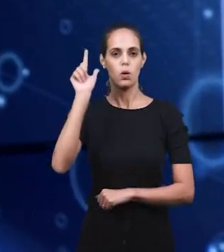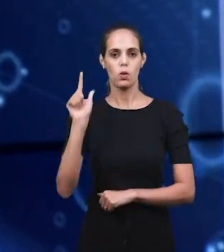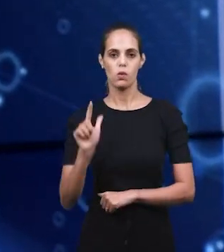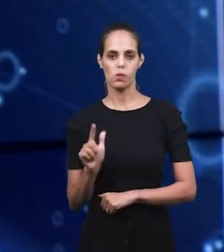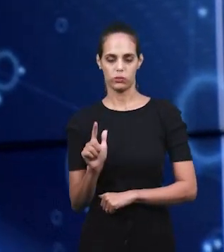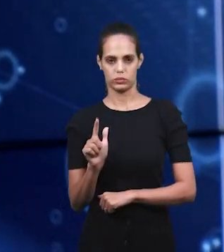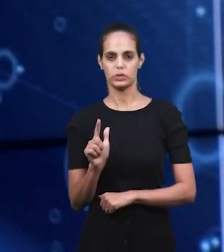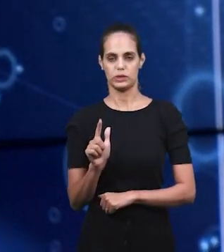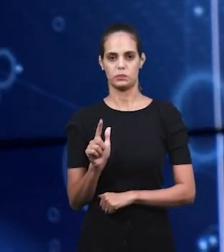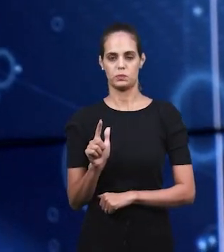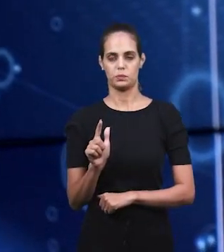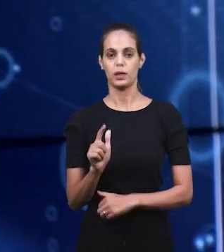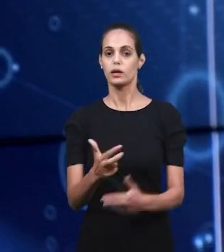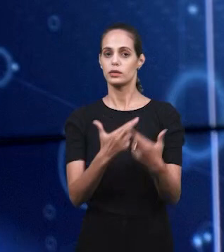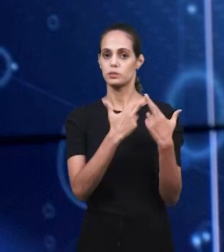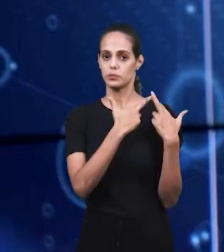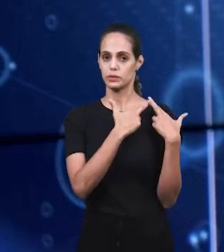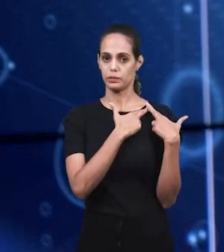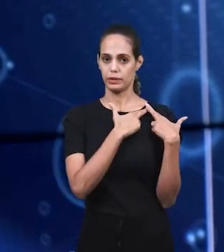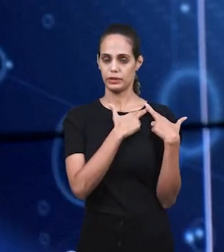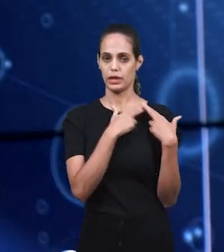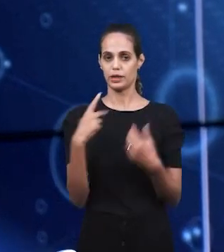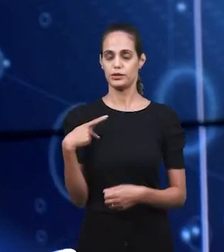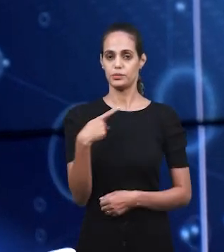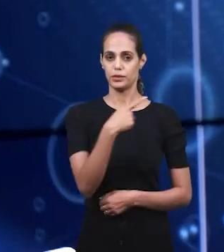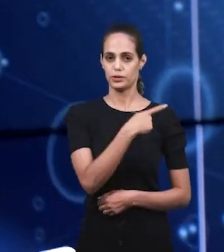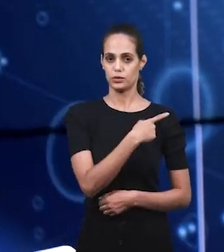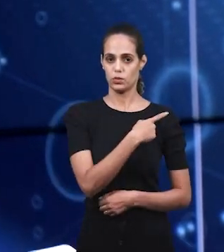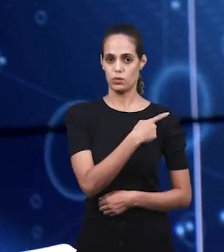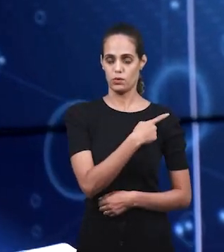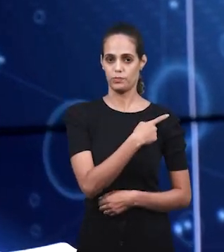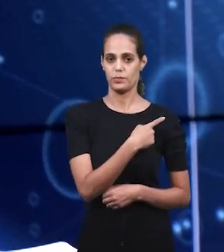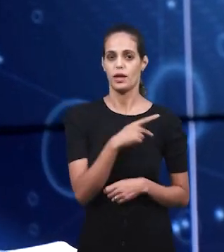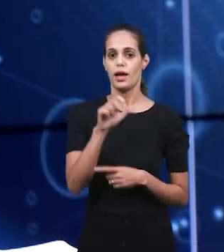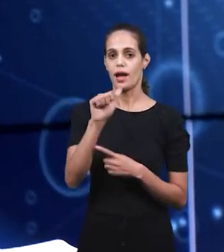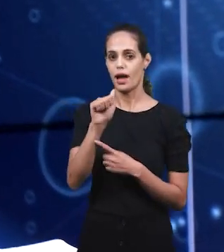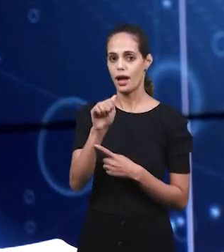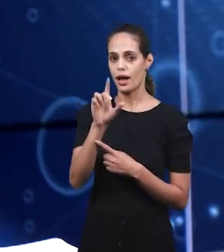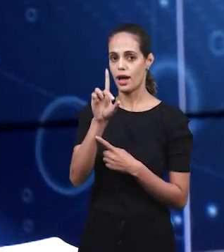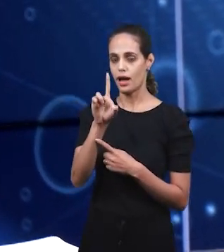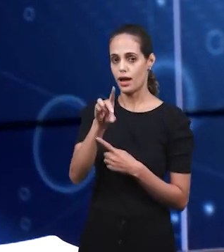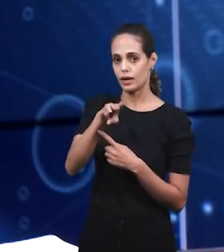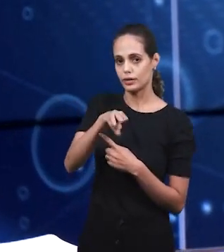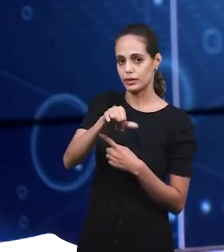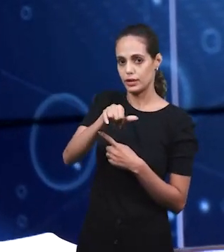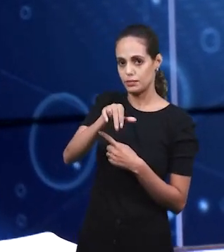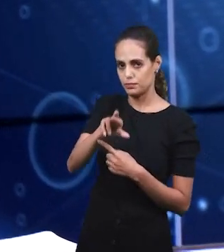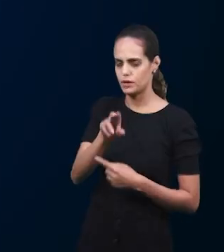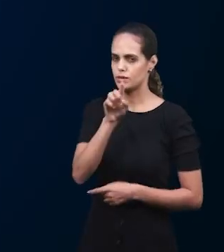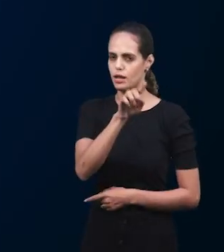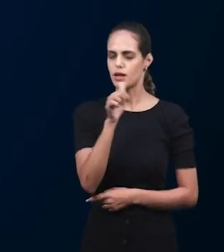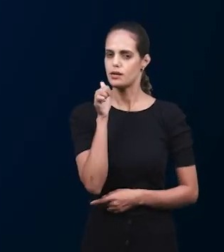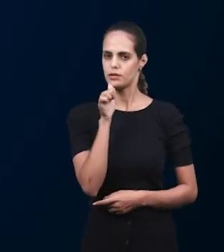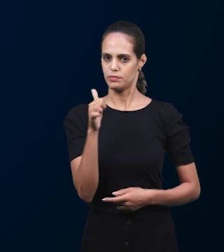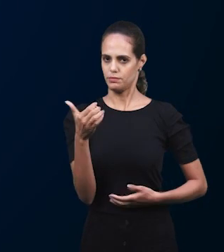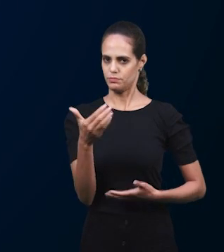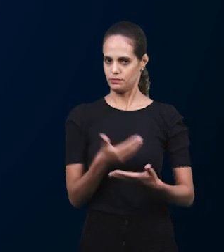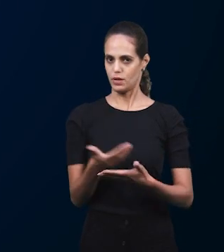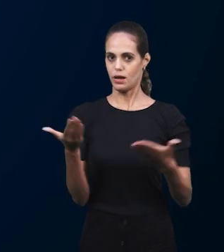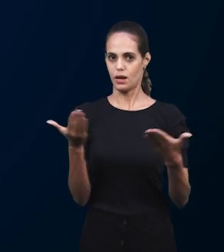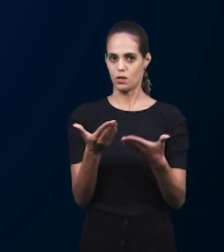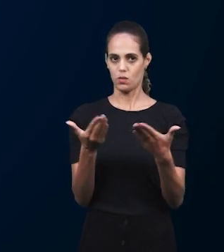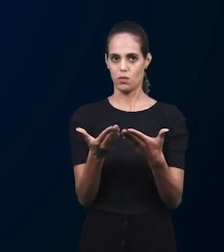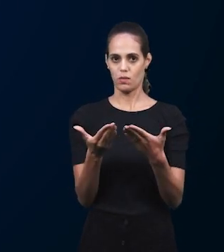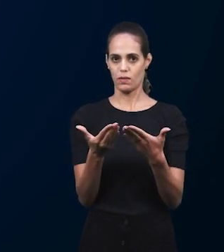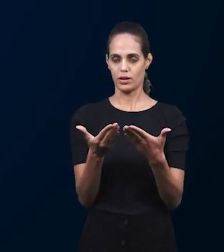находится под пасторской заботой. Пастор Адемир Лоджи сестра Элизабетч поделится с нами свидетельством. Мир Господа